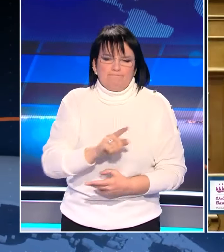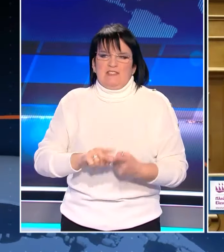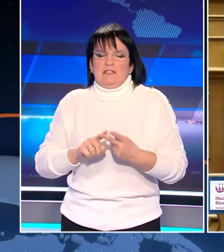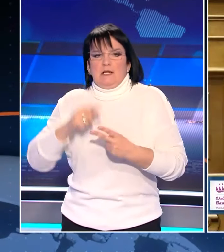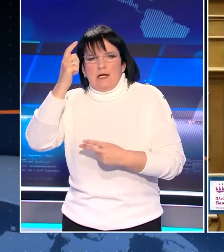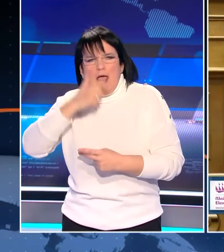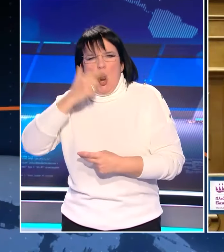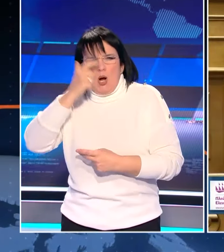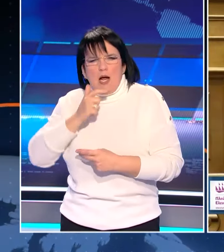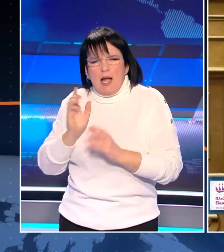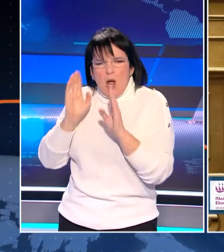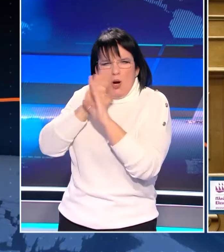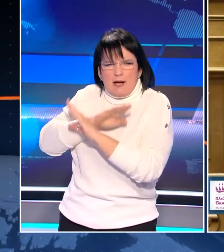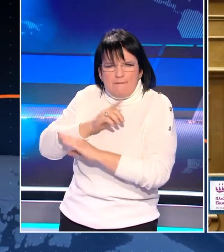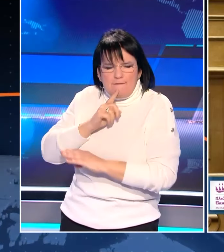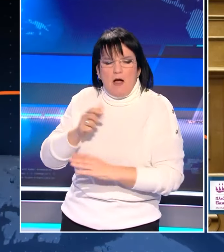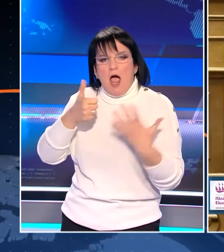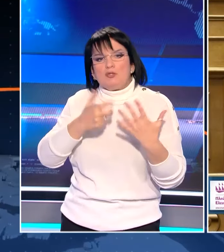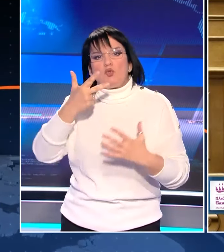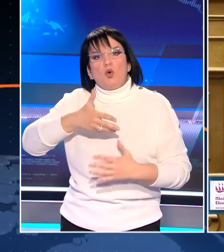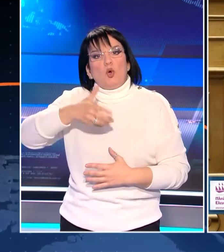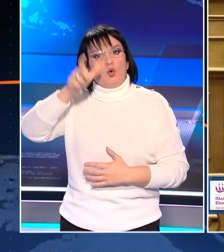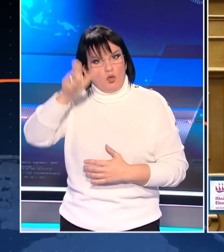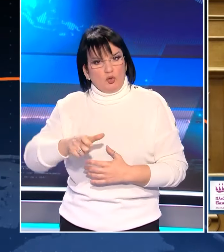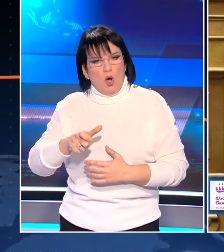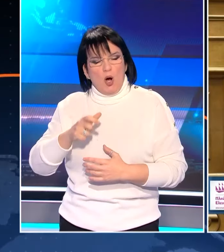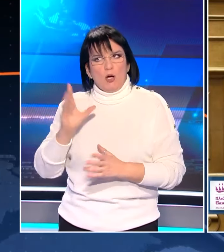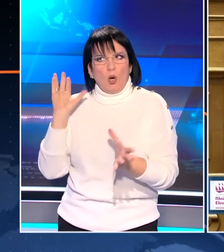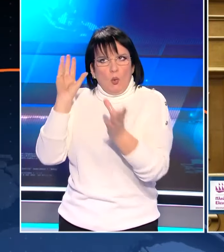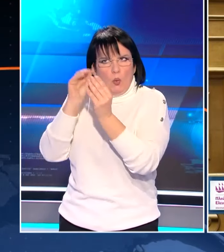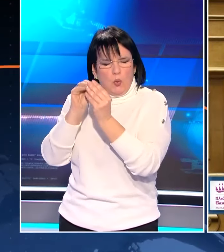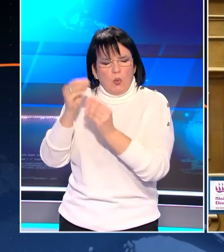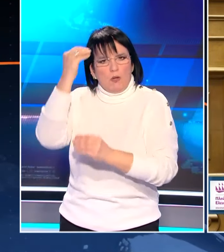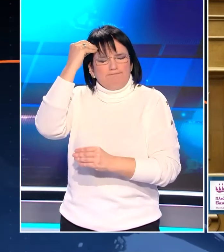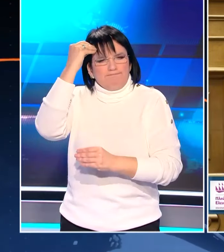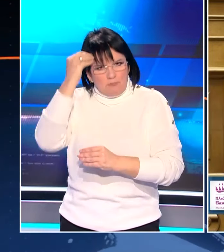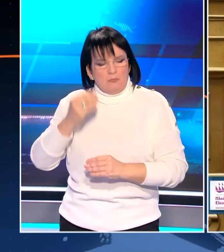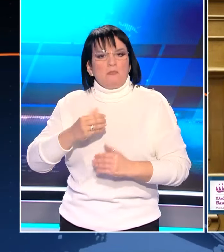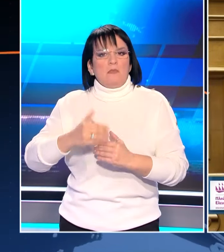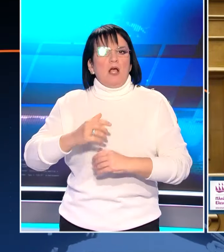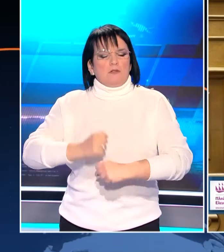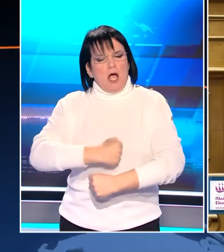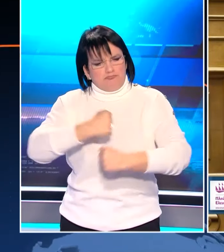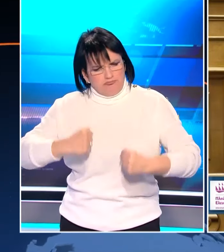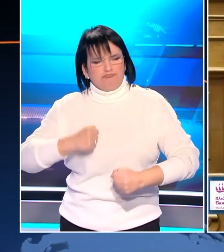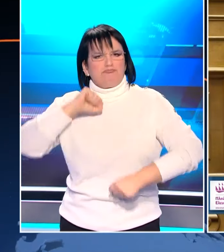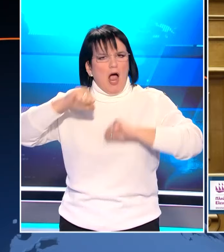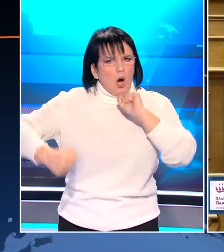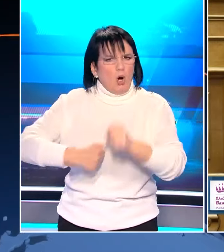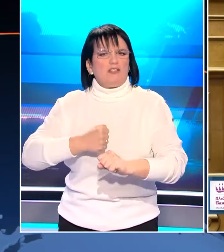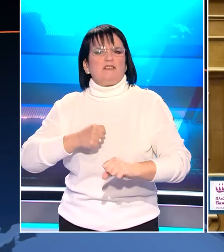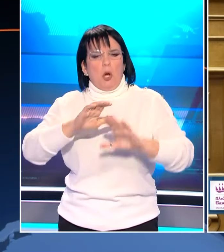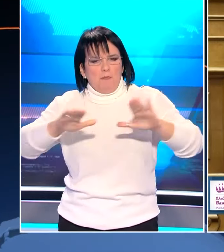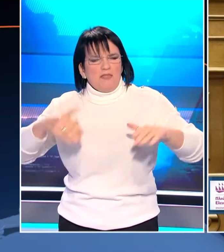κρυφά δράκρυα με οδηγούν σήμερα στα 68 χρόνια να αγωνίζομαι για να μην κλάψουνε άλλα παιδιά στο μέλλον, για να είναι